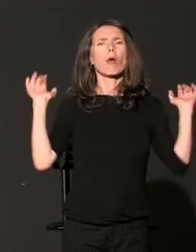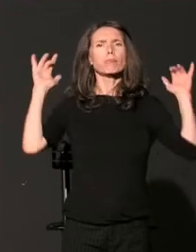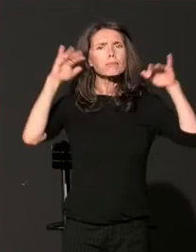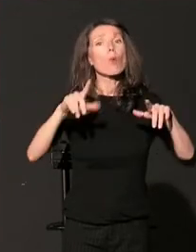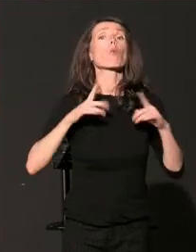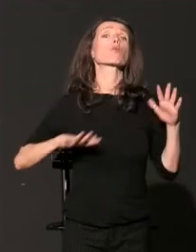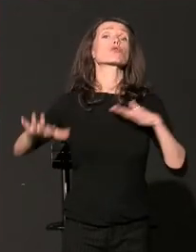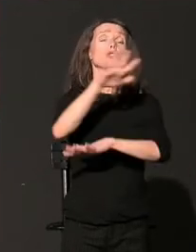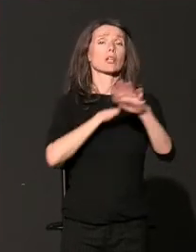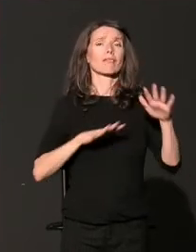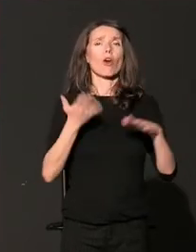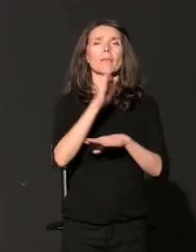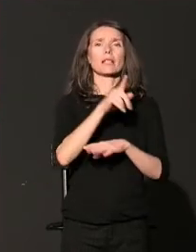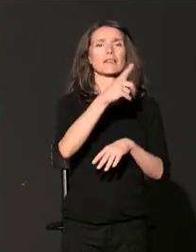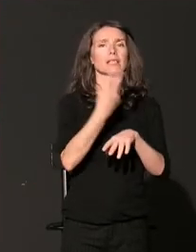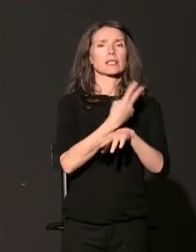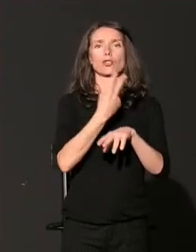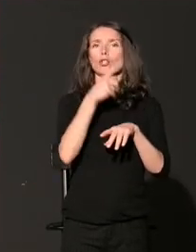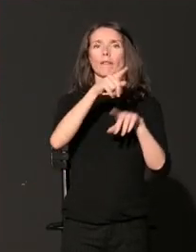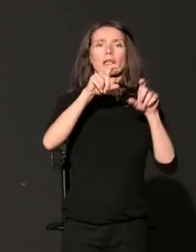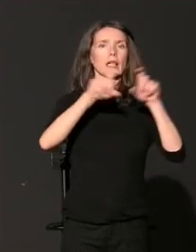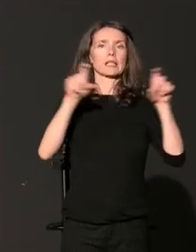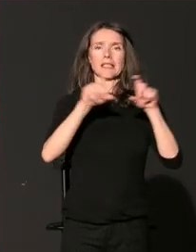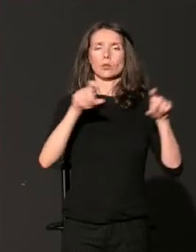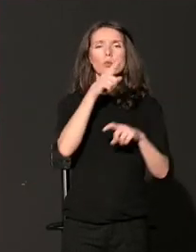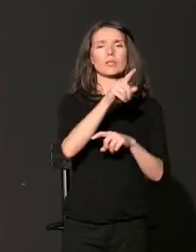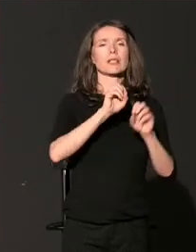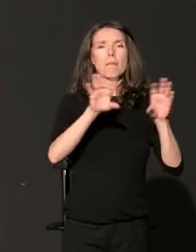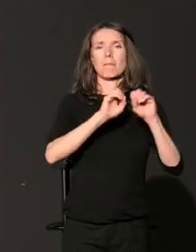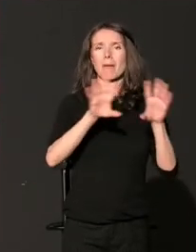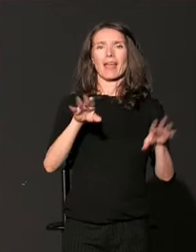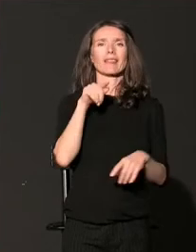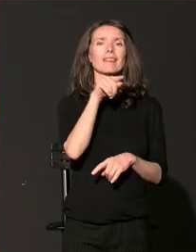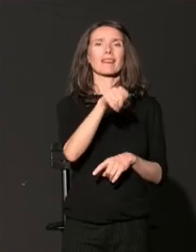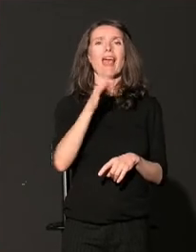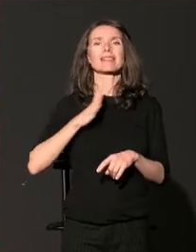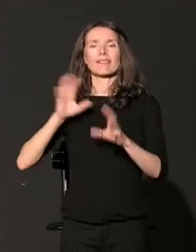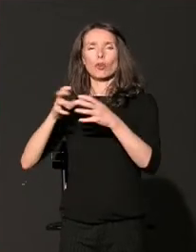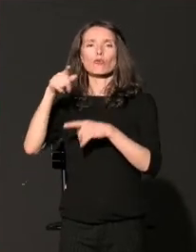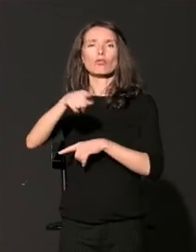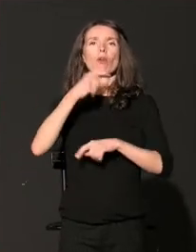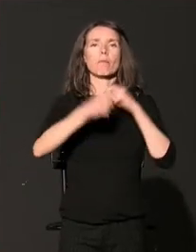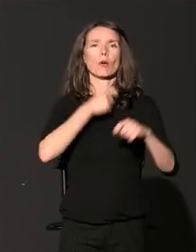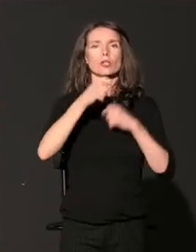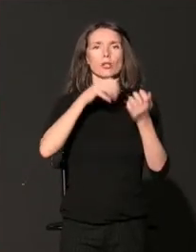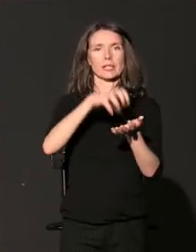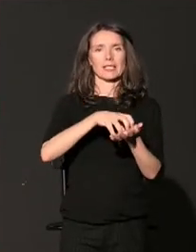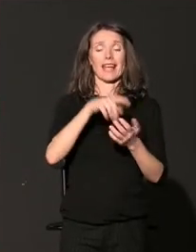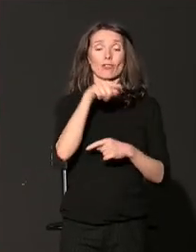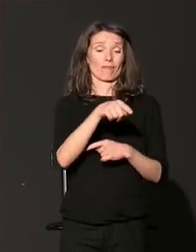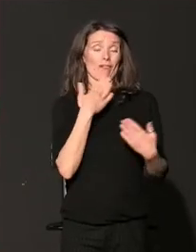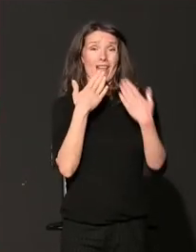institucija, medija, civilnog i poslovnog sektora. Na ovoj konferenciji koju, kao što kažem, smo